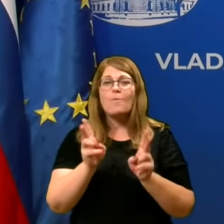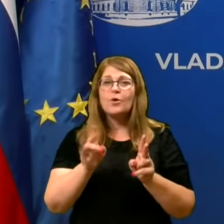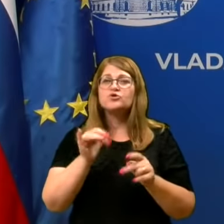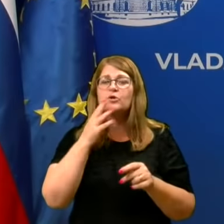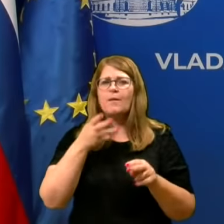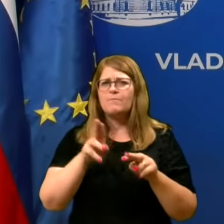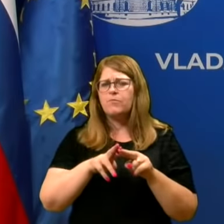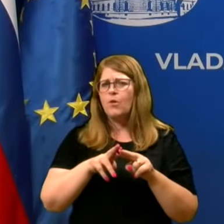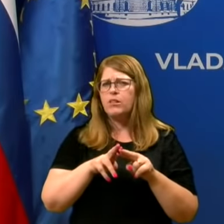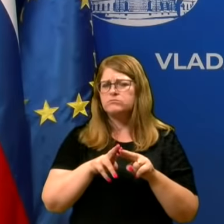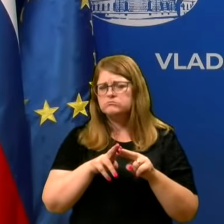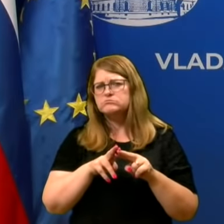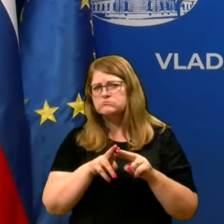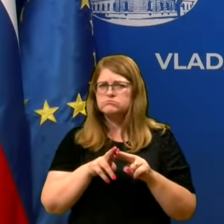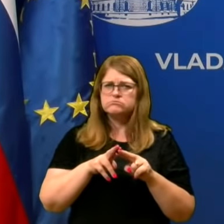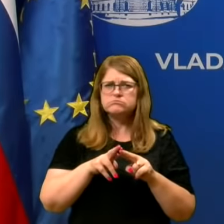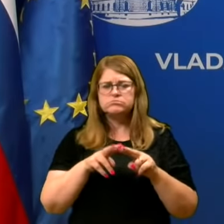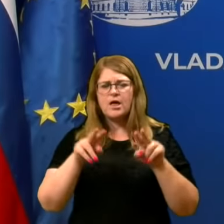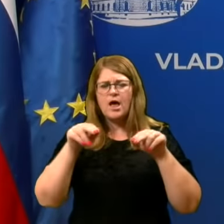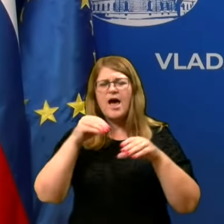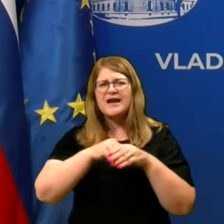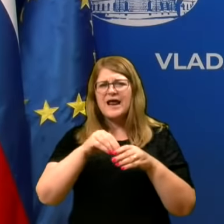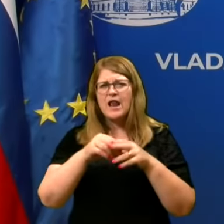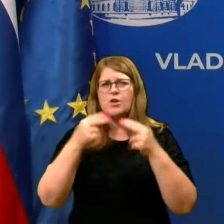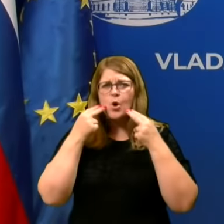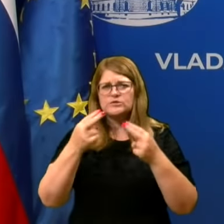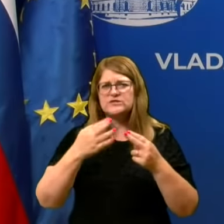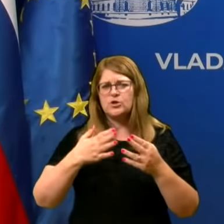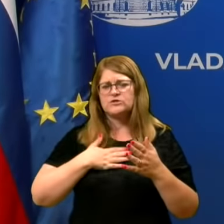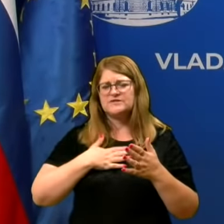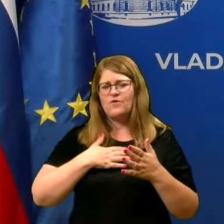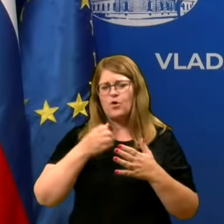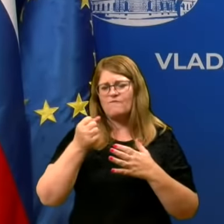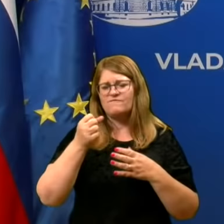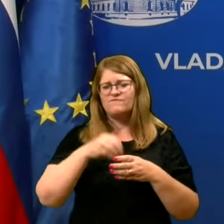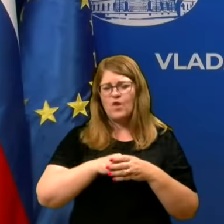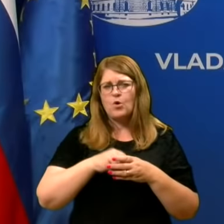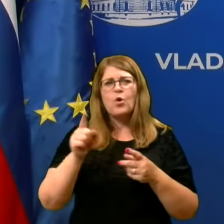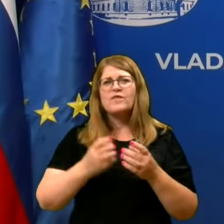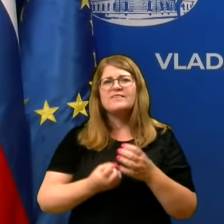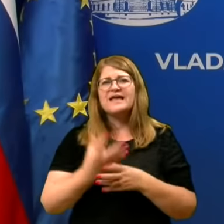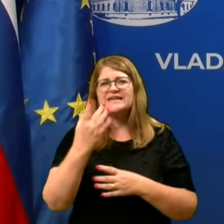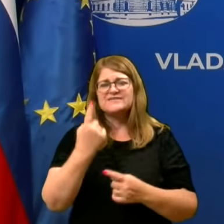bolj realno ocenjujejo svojo vlogo in razvoj dogodkov v prihodnje.